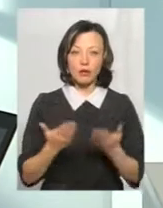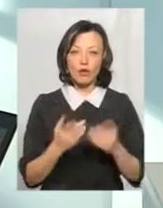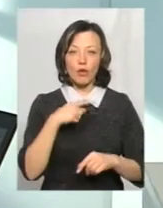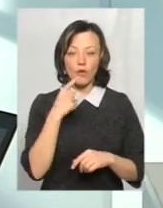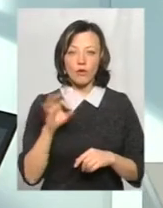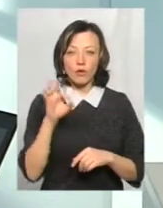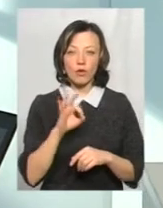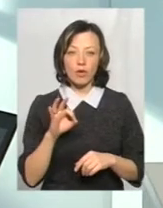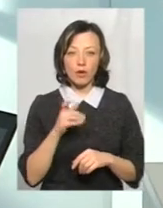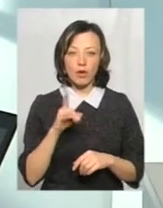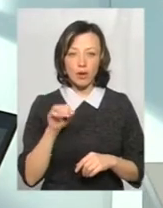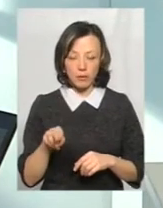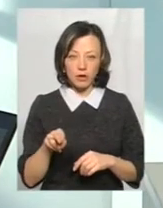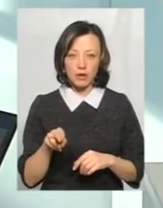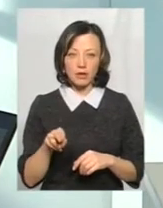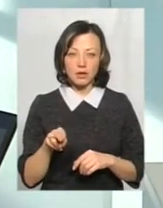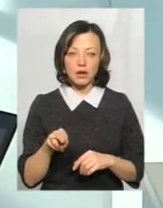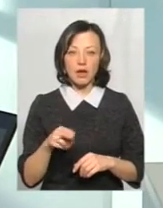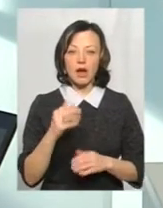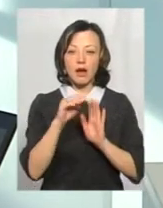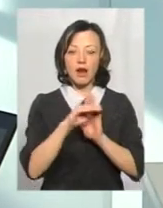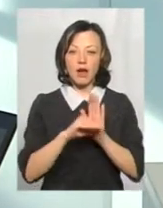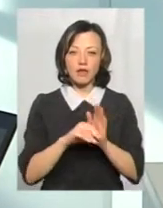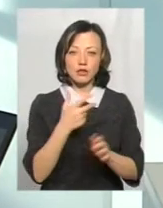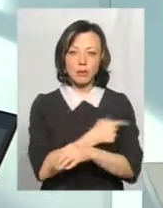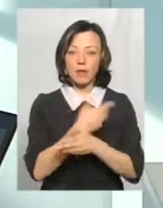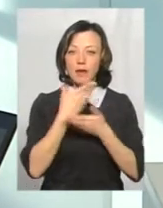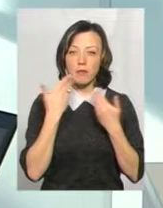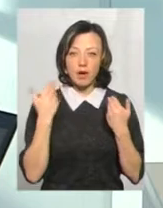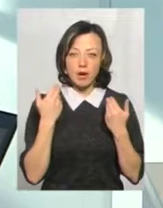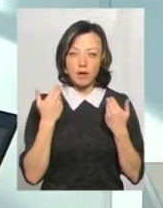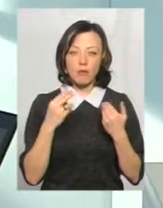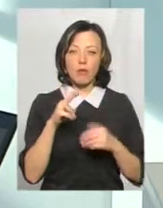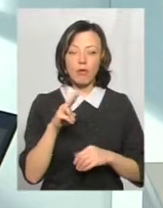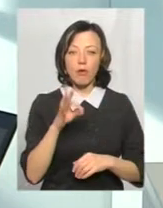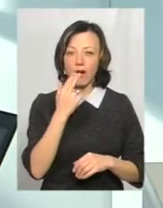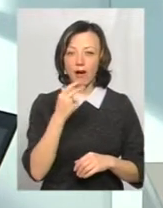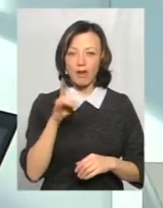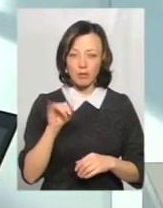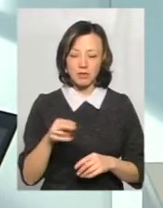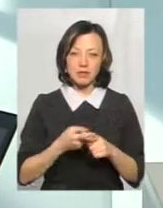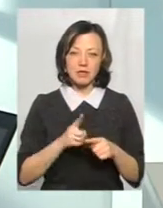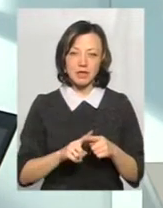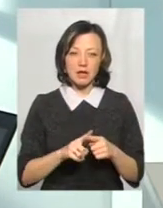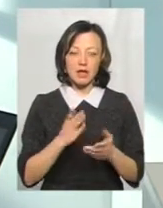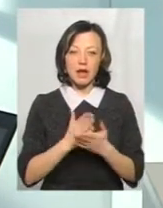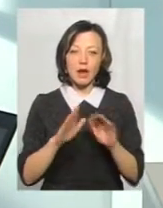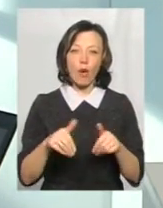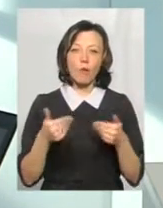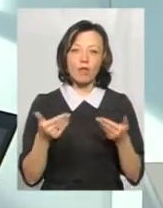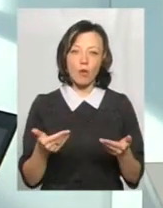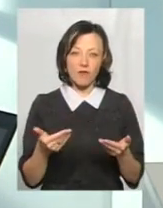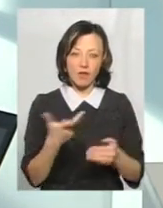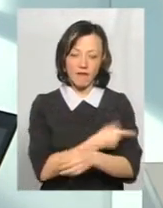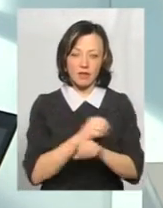говоримо з вами про грип, то графіка щеплення немає по грипу, тому що це є рекомендована